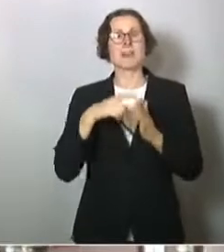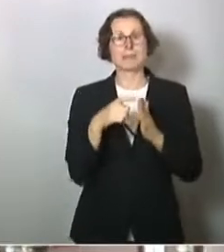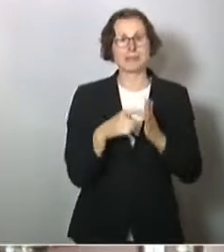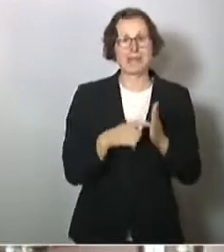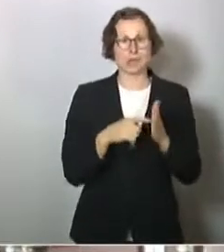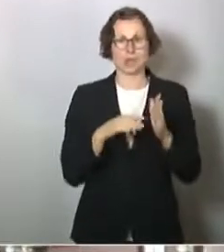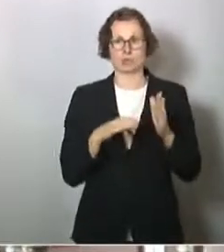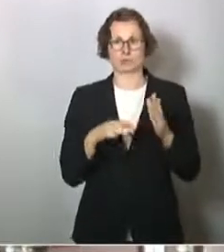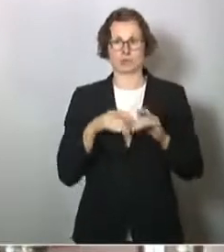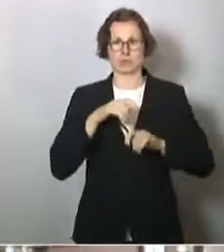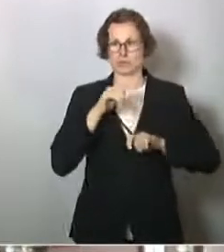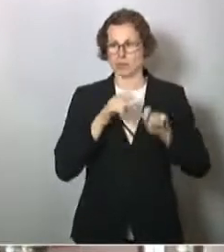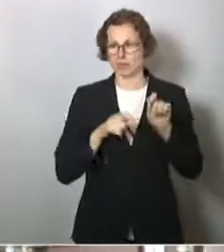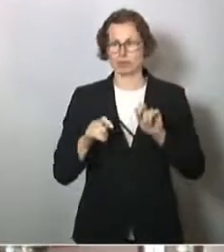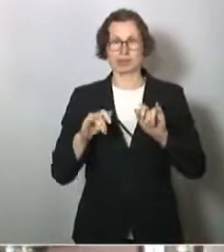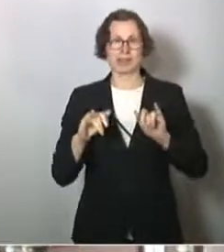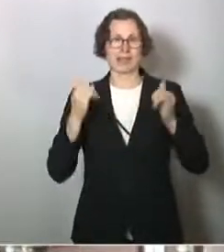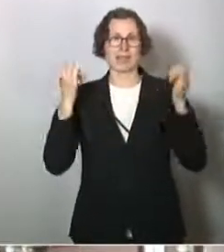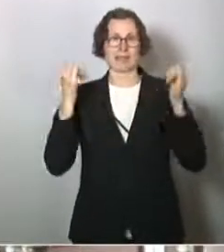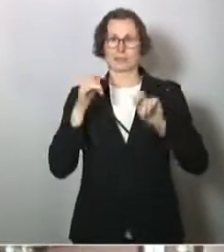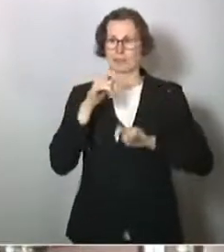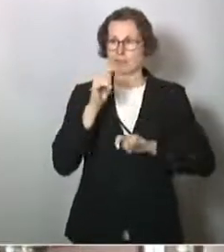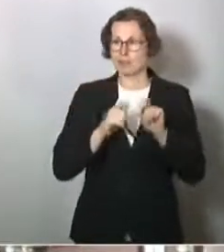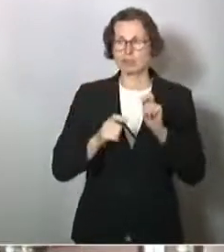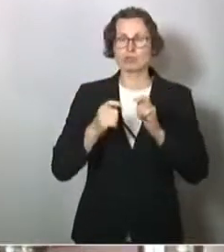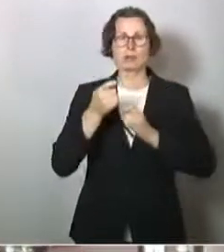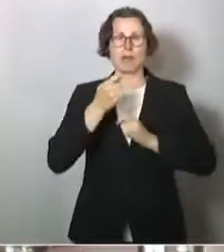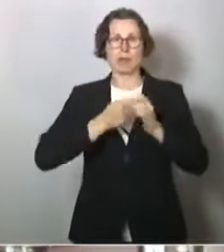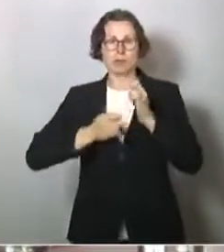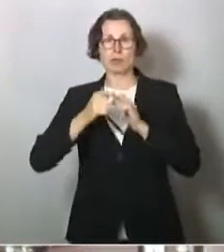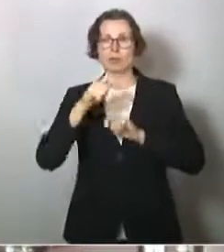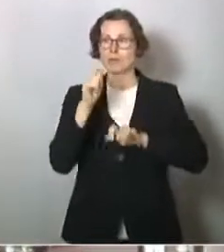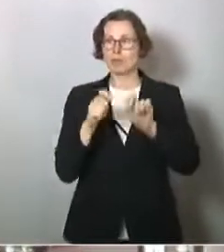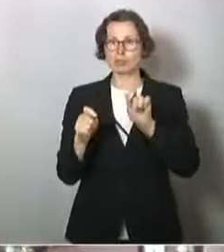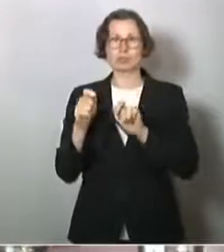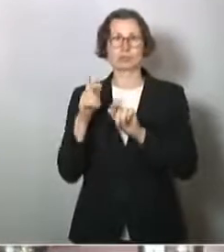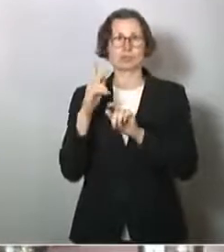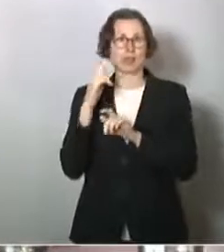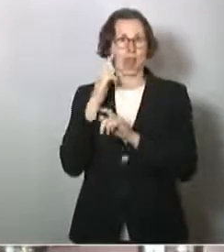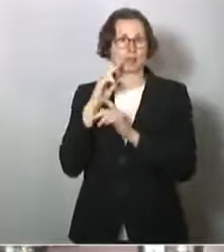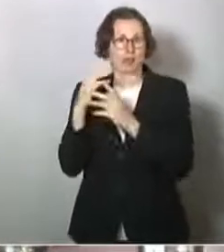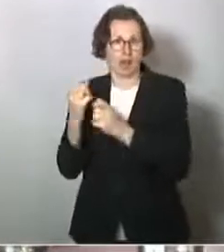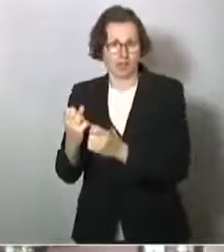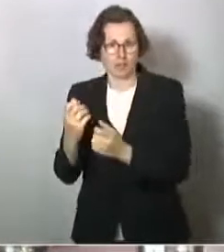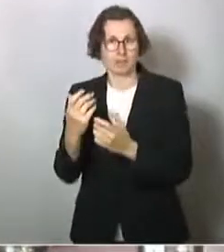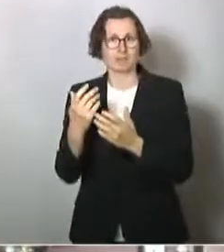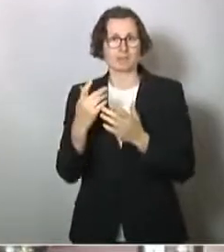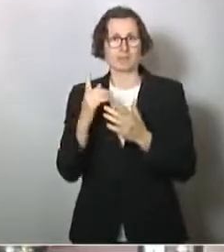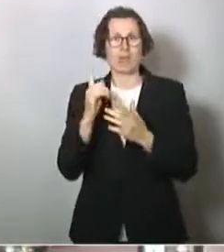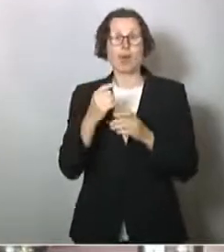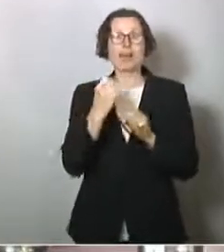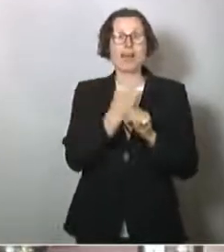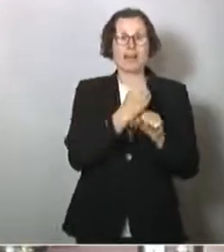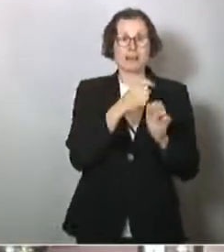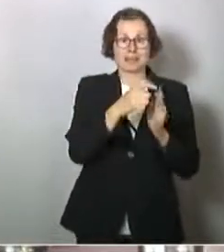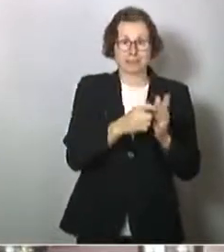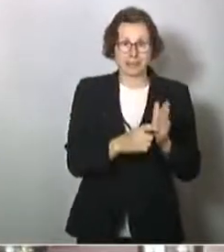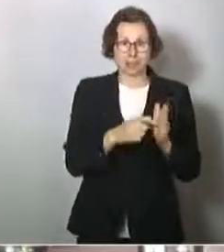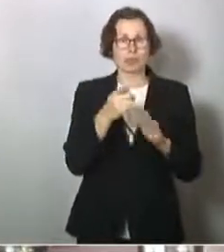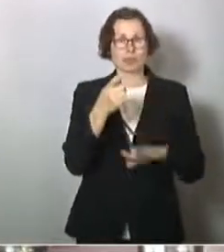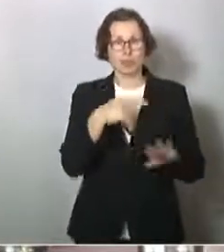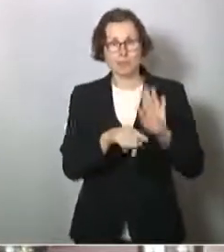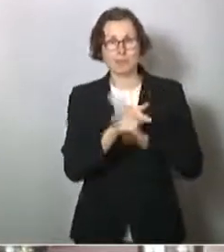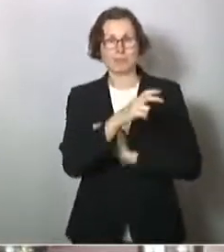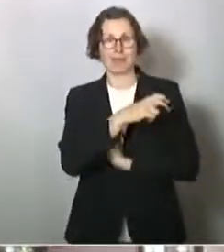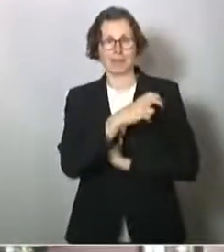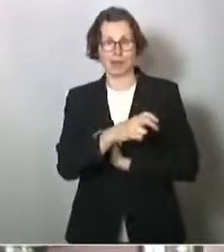Menschen zum Teil in Krankenhäusern sind, in Altenheimen sind, aber eben auch dort arbeiten, aber eben auch